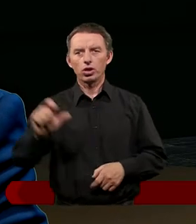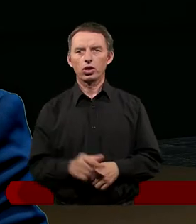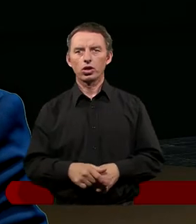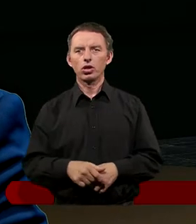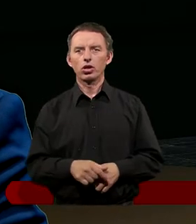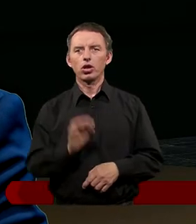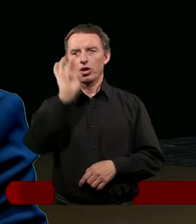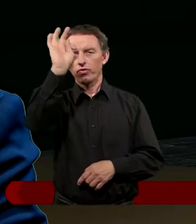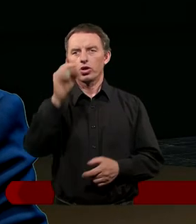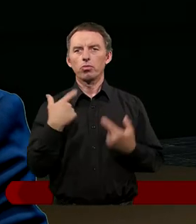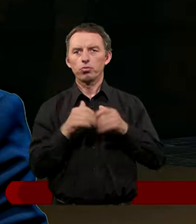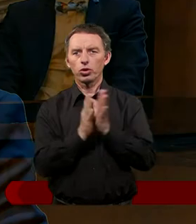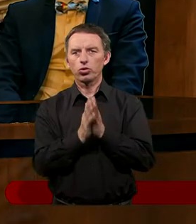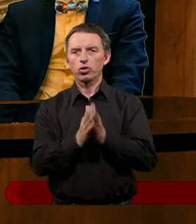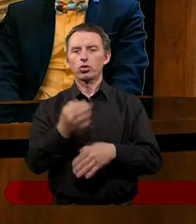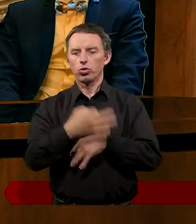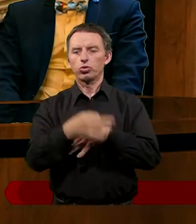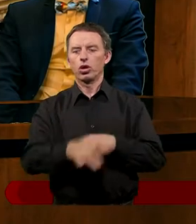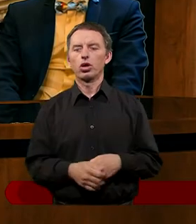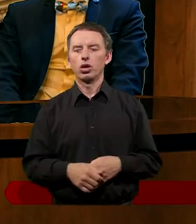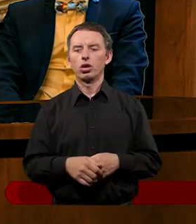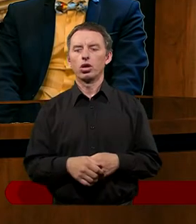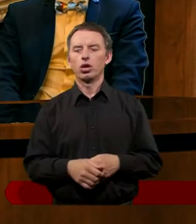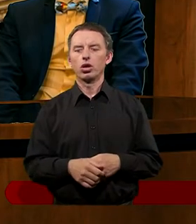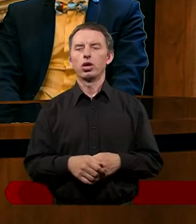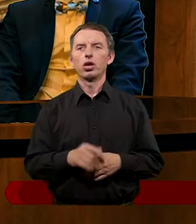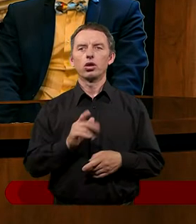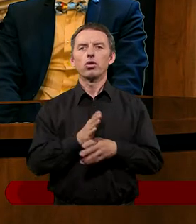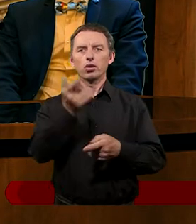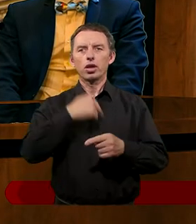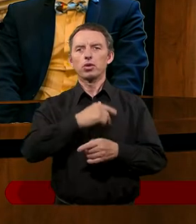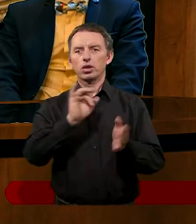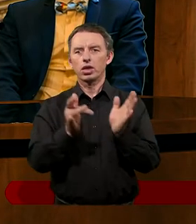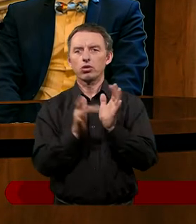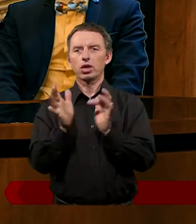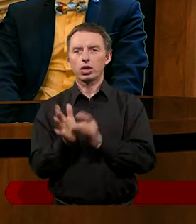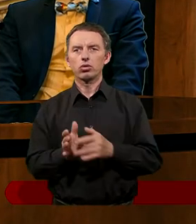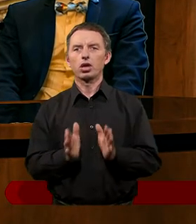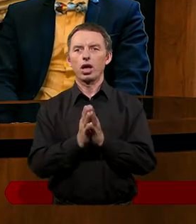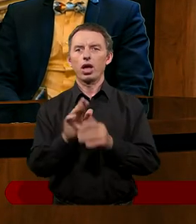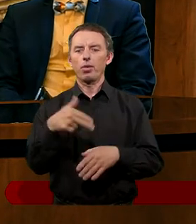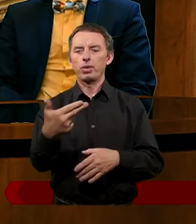będzie Twoje imię wywieszczone w tym studium. Oddajemy Ci chwałę przez imię Chrystusa Jezusa. Amen.